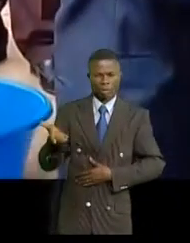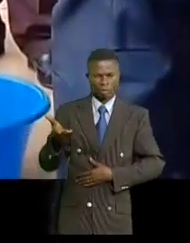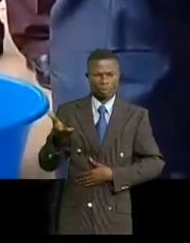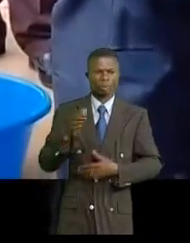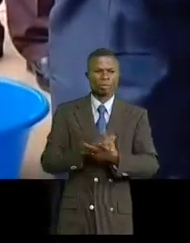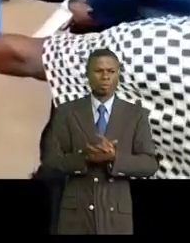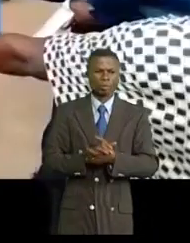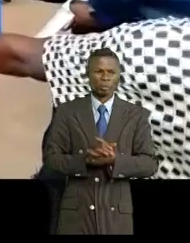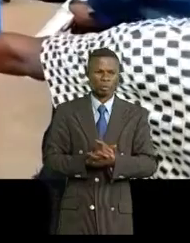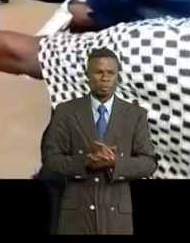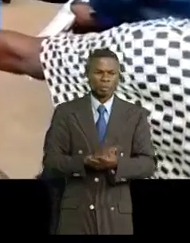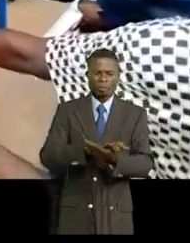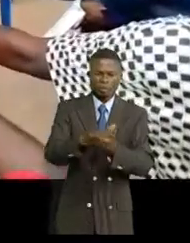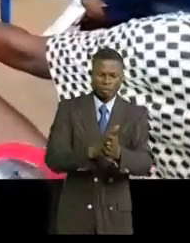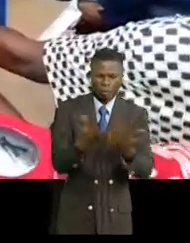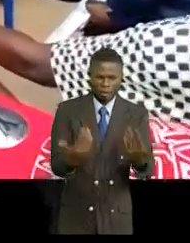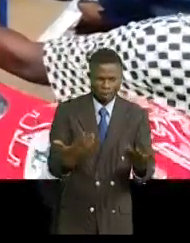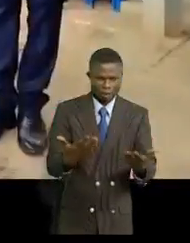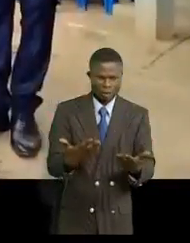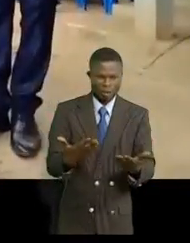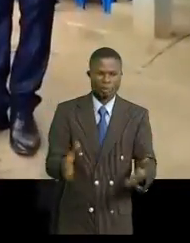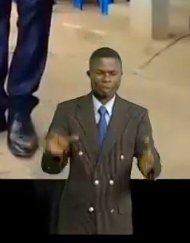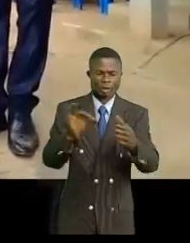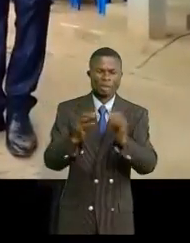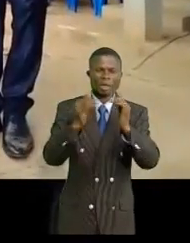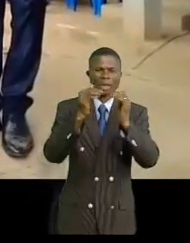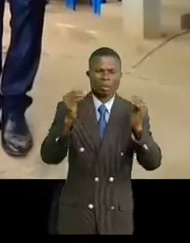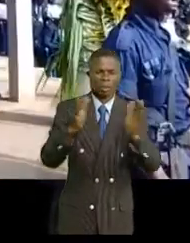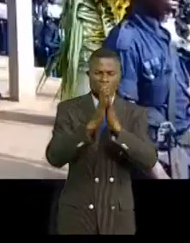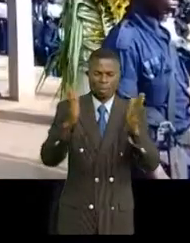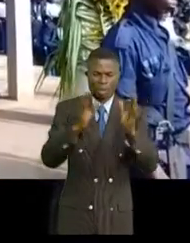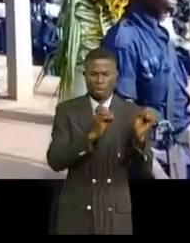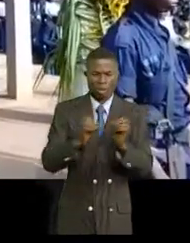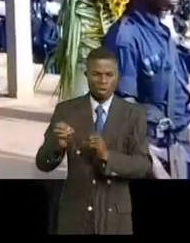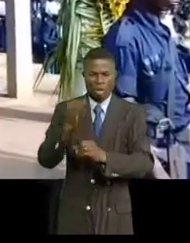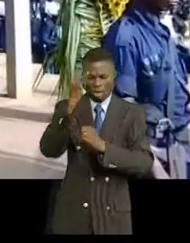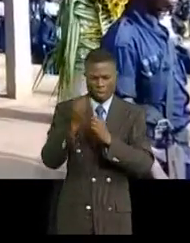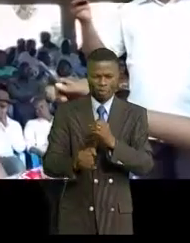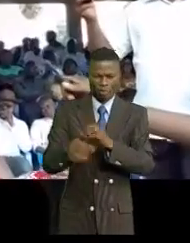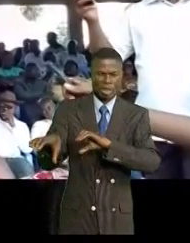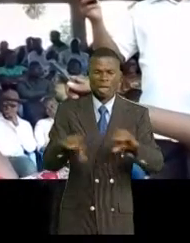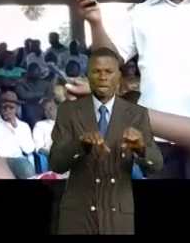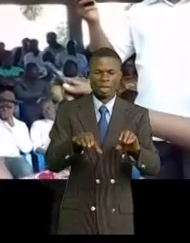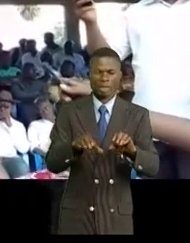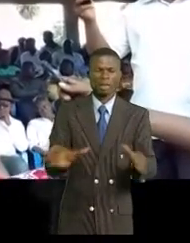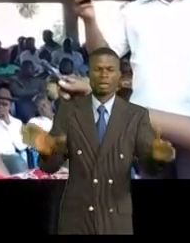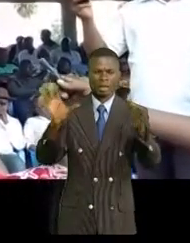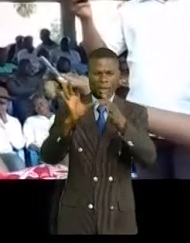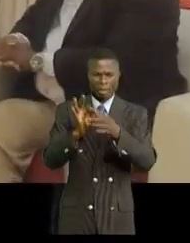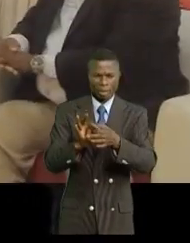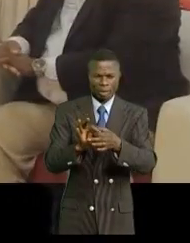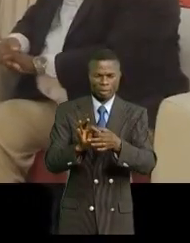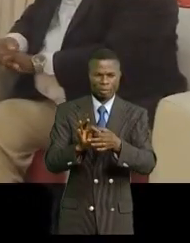de mains symboles de l'unité entre le parti et une messe a été dite pour clôturer cette cérémonie de la réconciliation